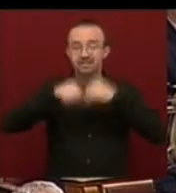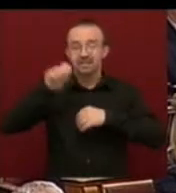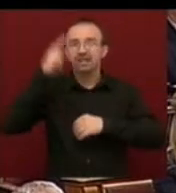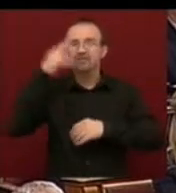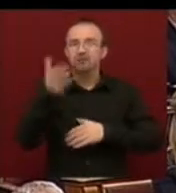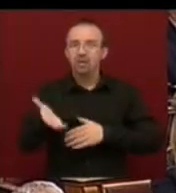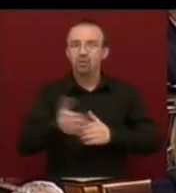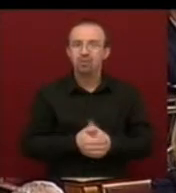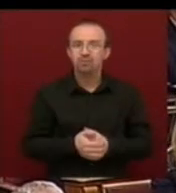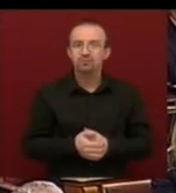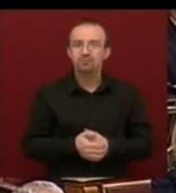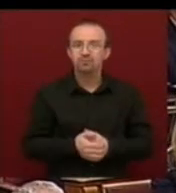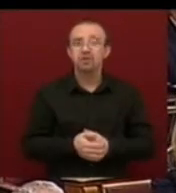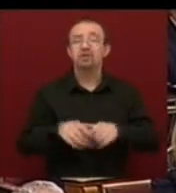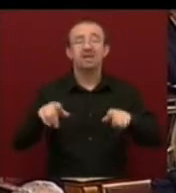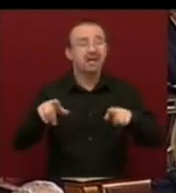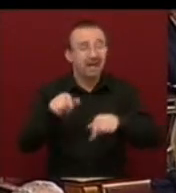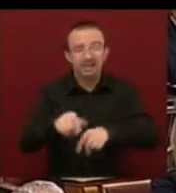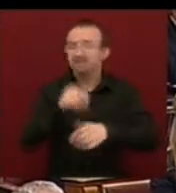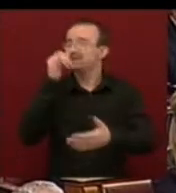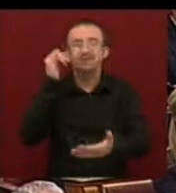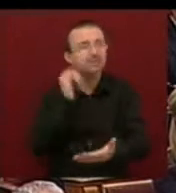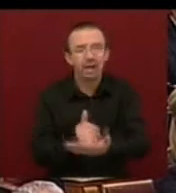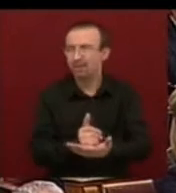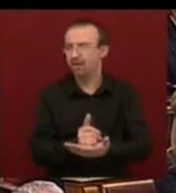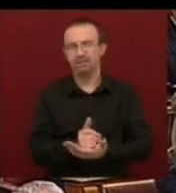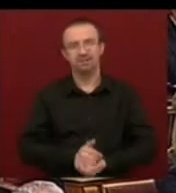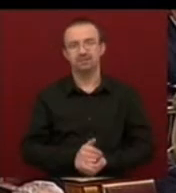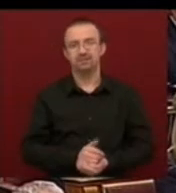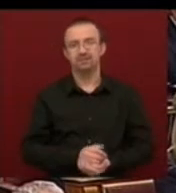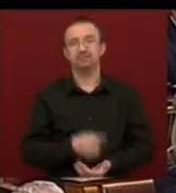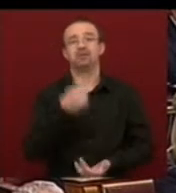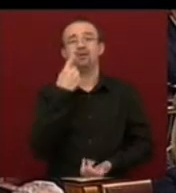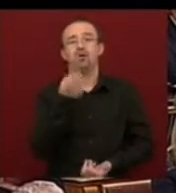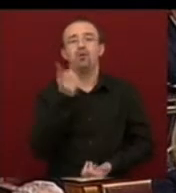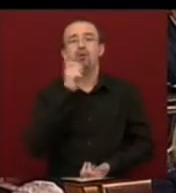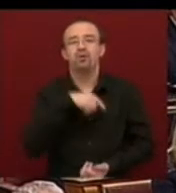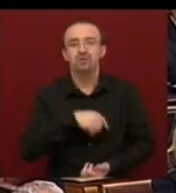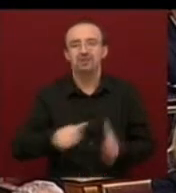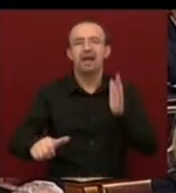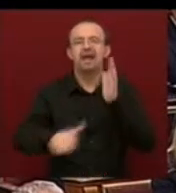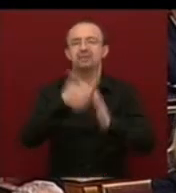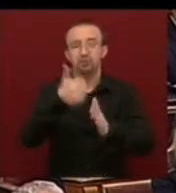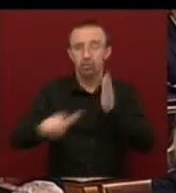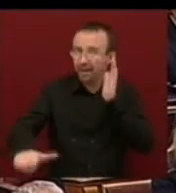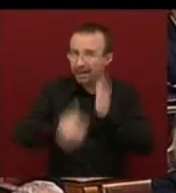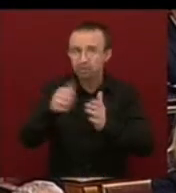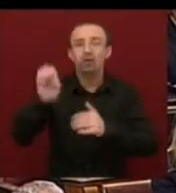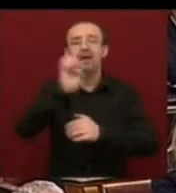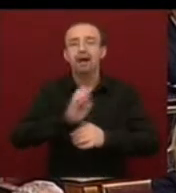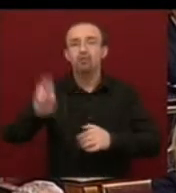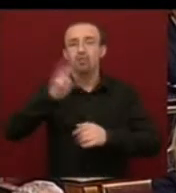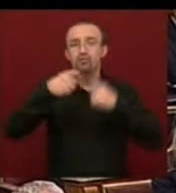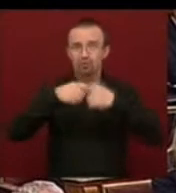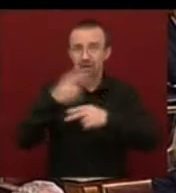úr, ez úgy, ahogy van, nem igaz. Gondoljuk csak arra, hogy önök elsőként az Európai Unió